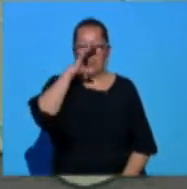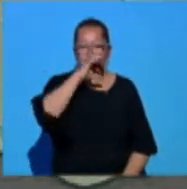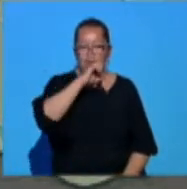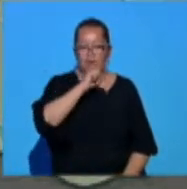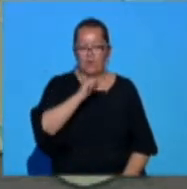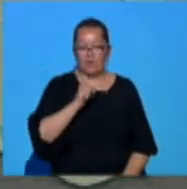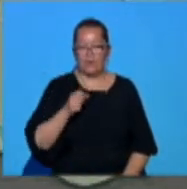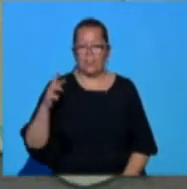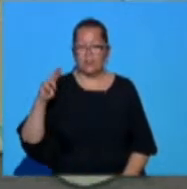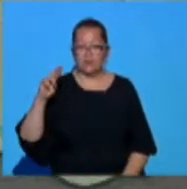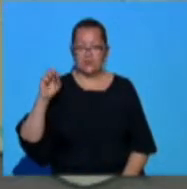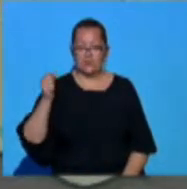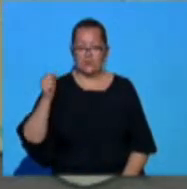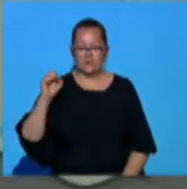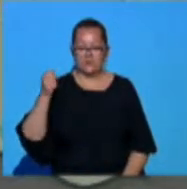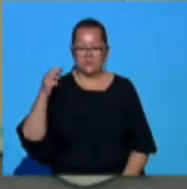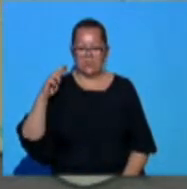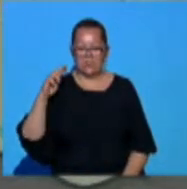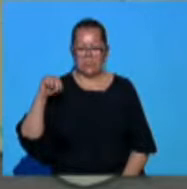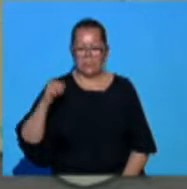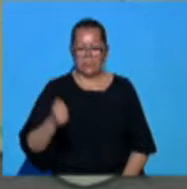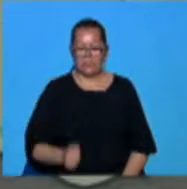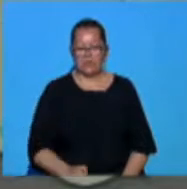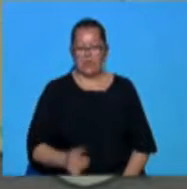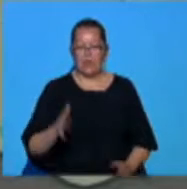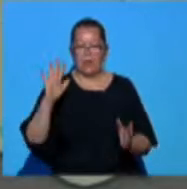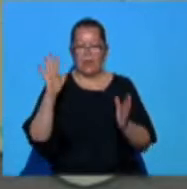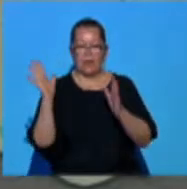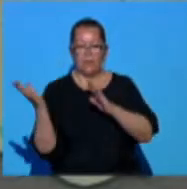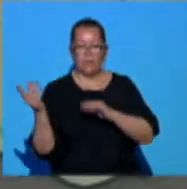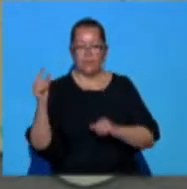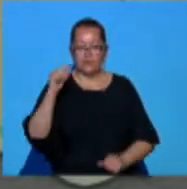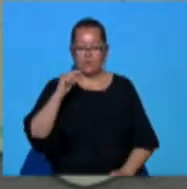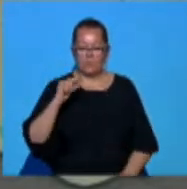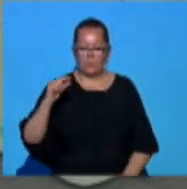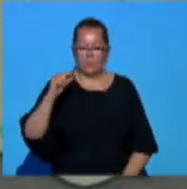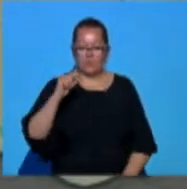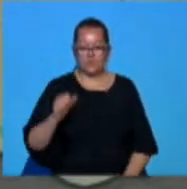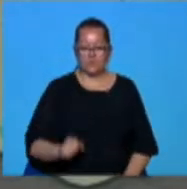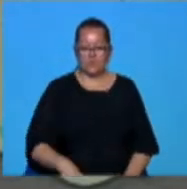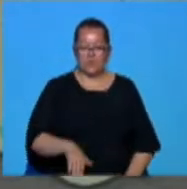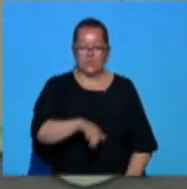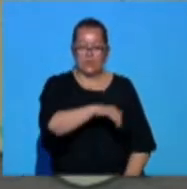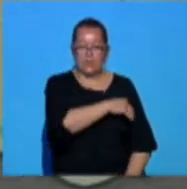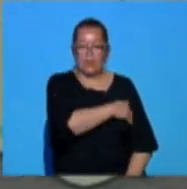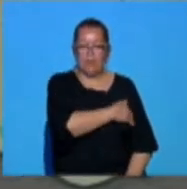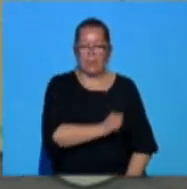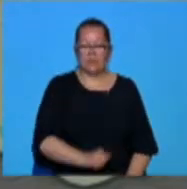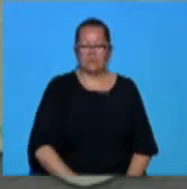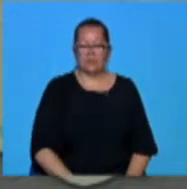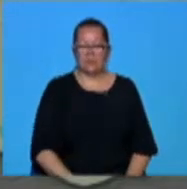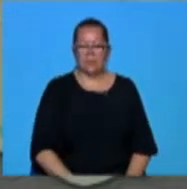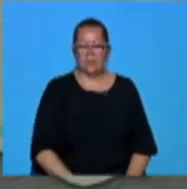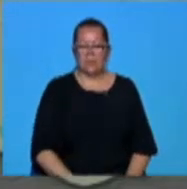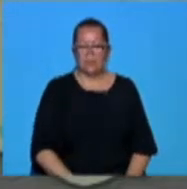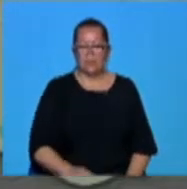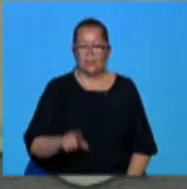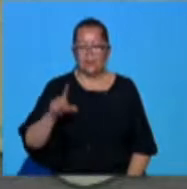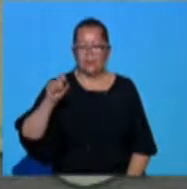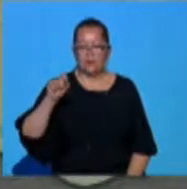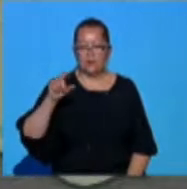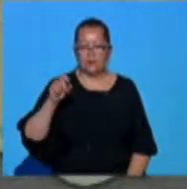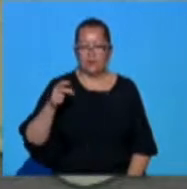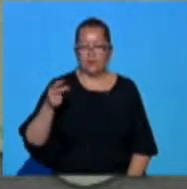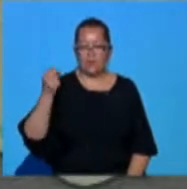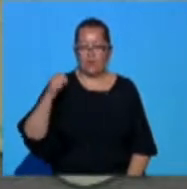cerul va fi mai mult senin în cea mai mare parte a intervalului, vântul va sufla slab până la moderat, iar temperaturile minime vor fi cuprinse între 12